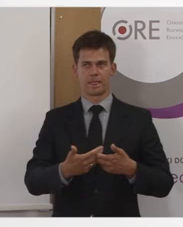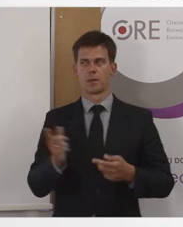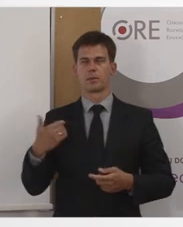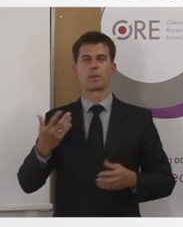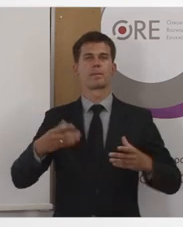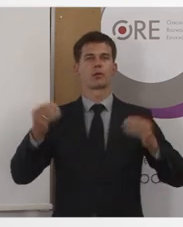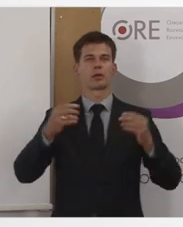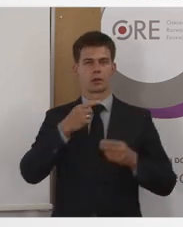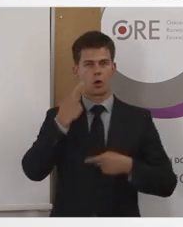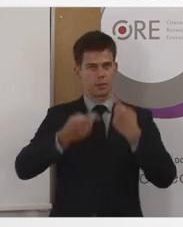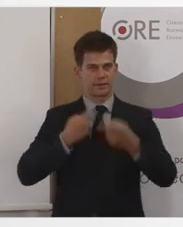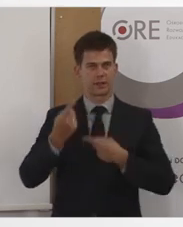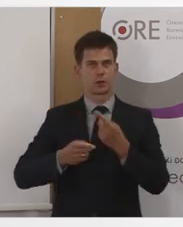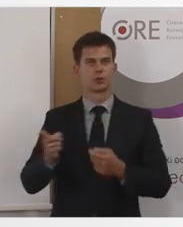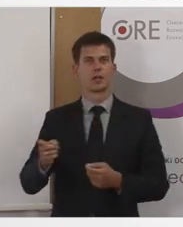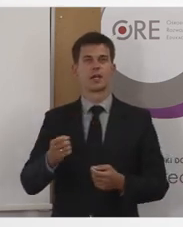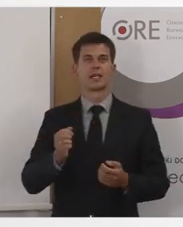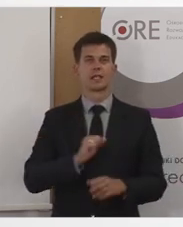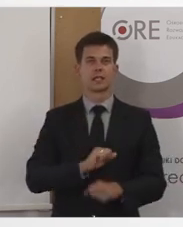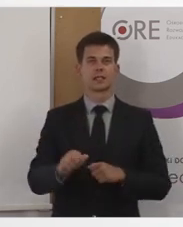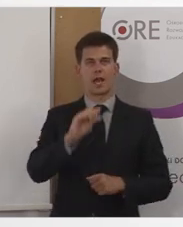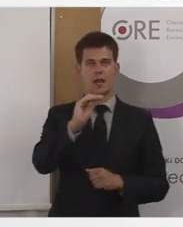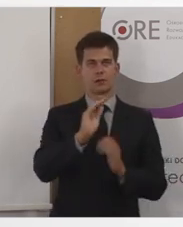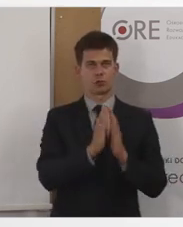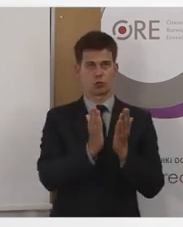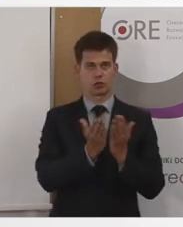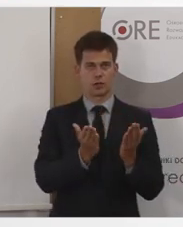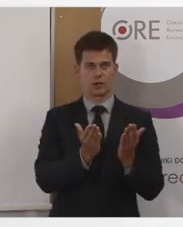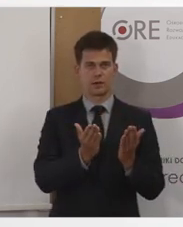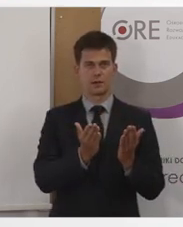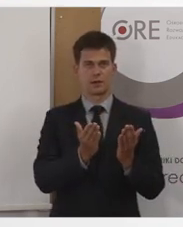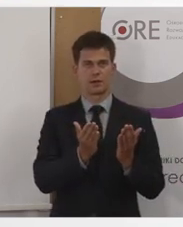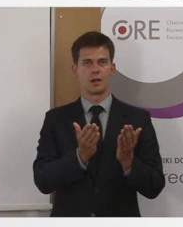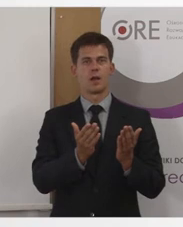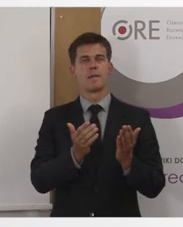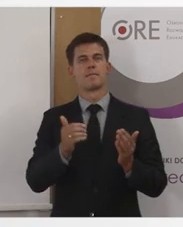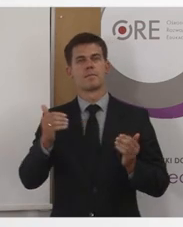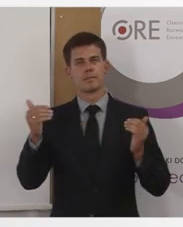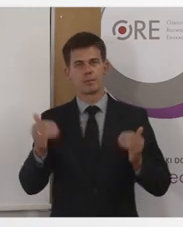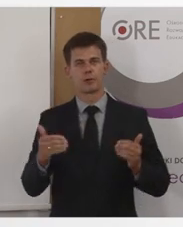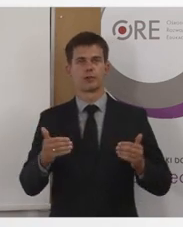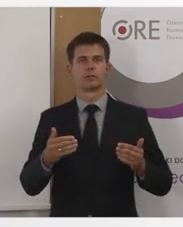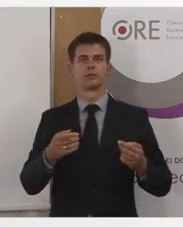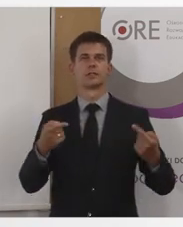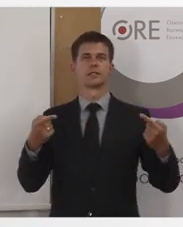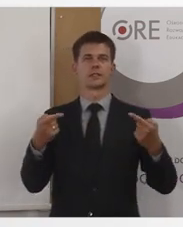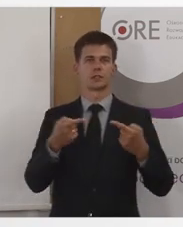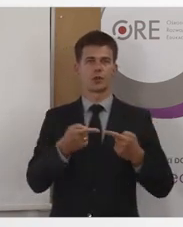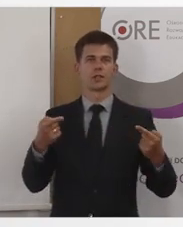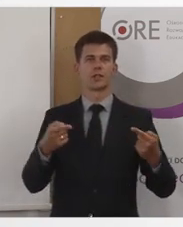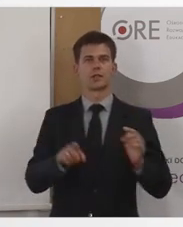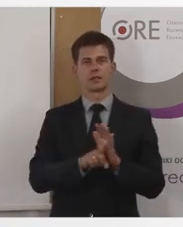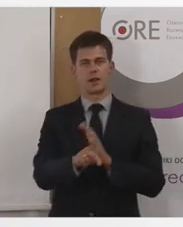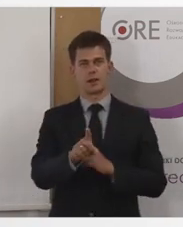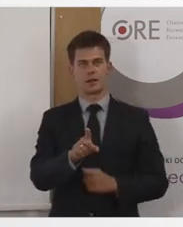aby stworzony e-podręcznik był zgodny ze